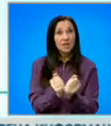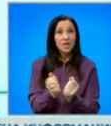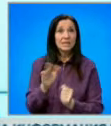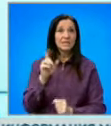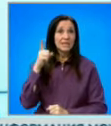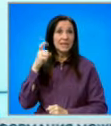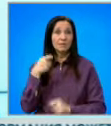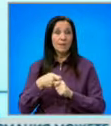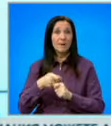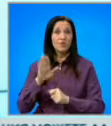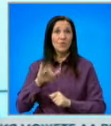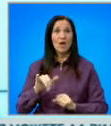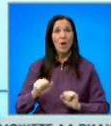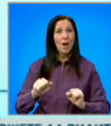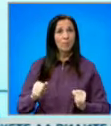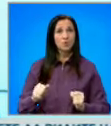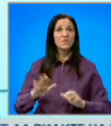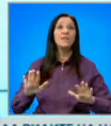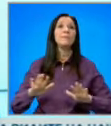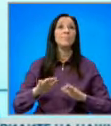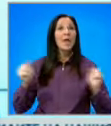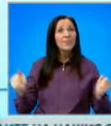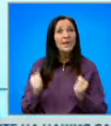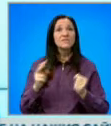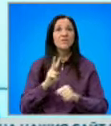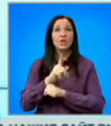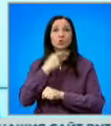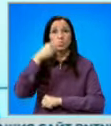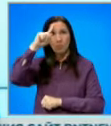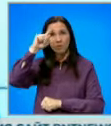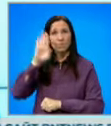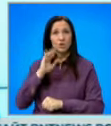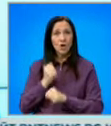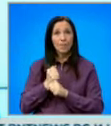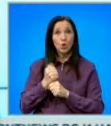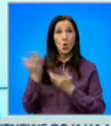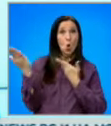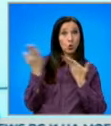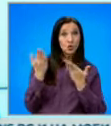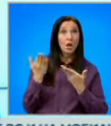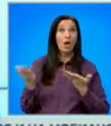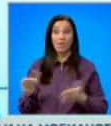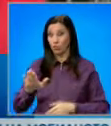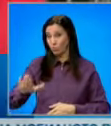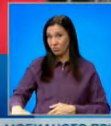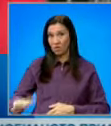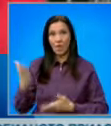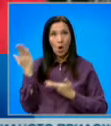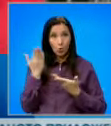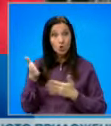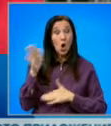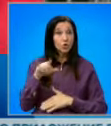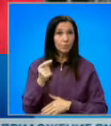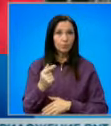сигнал за извършени от него блудствени действия с 12-годишно момиче. Мъжът работи в училището, където детето учи. Още